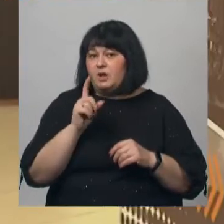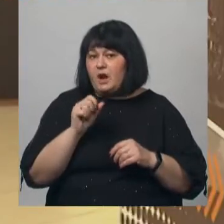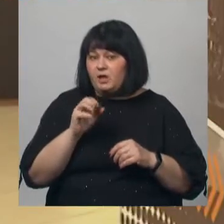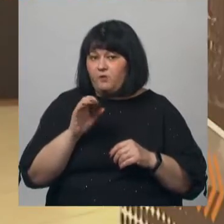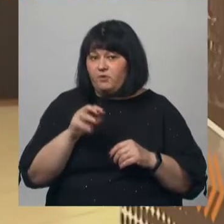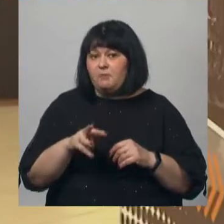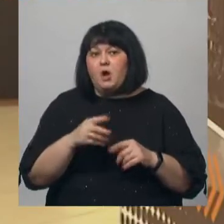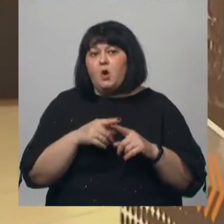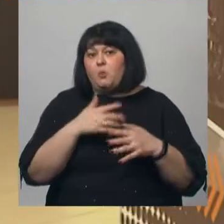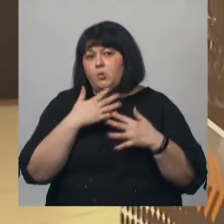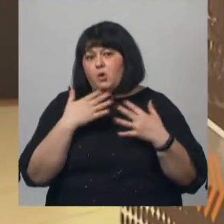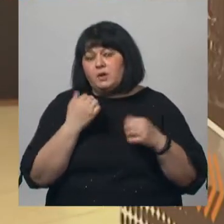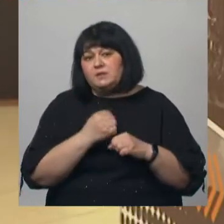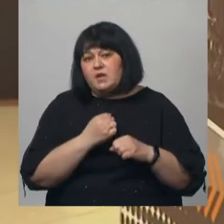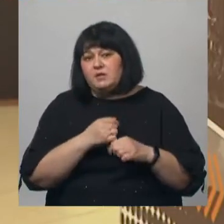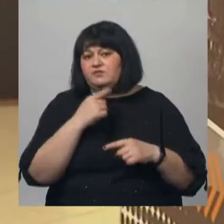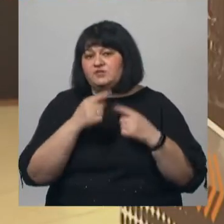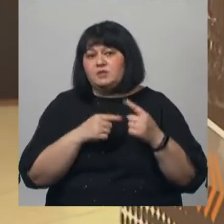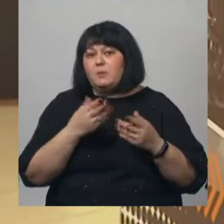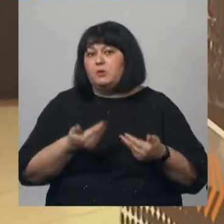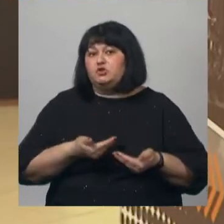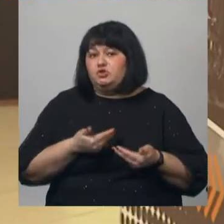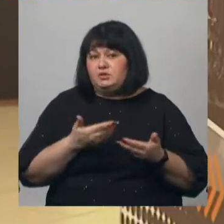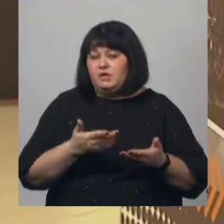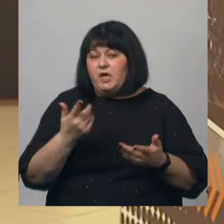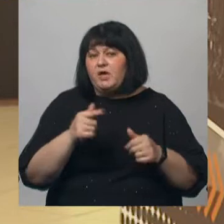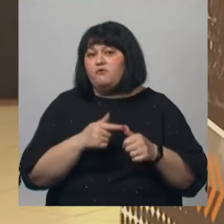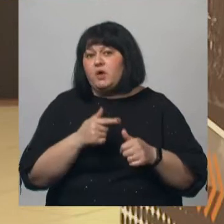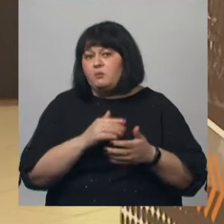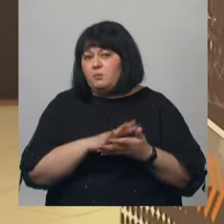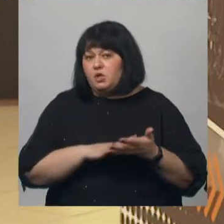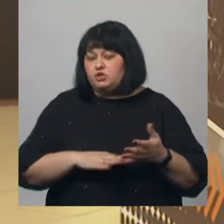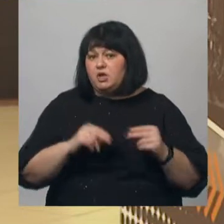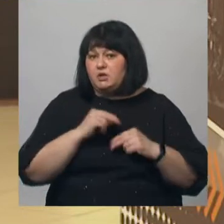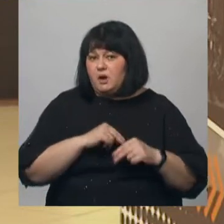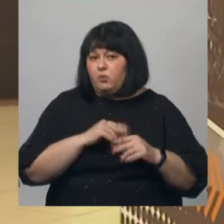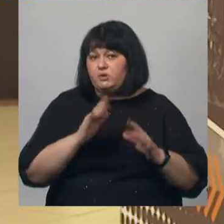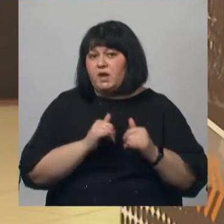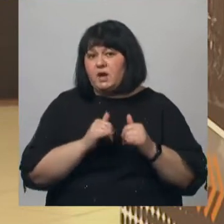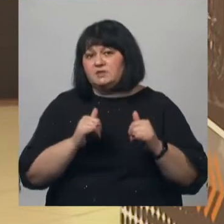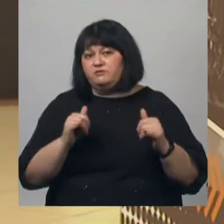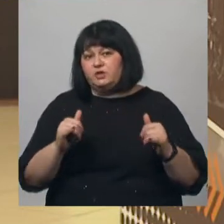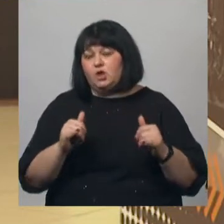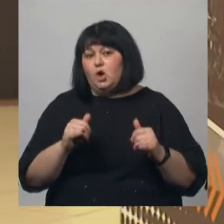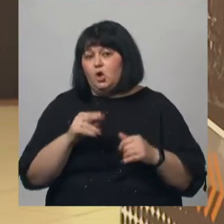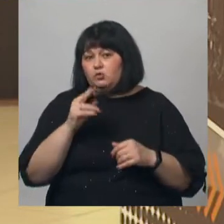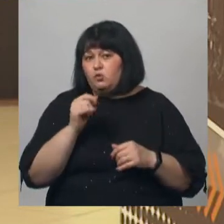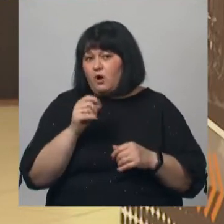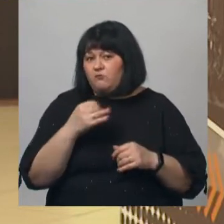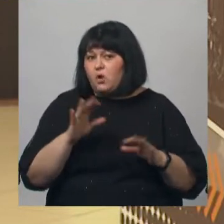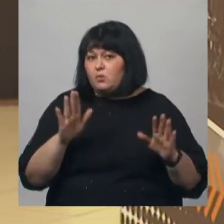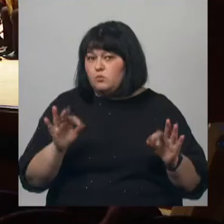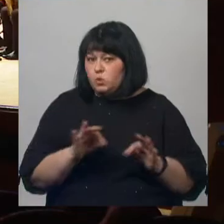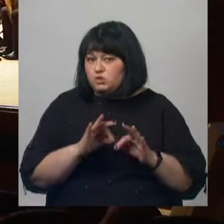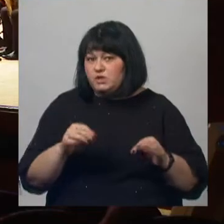Он очень много делал всегда при жизни. И его имя продолжает работать на развитие духовой музыки в Российской